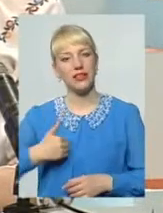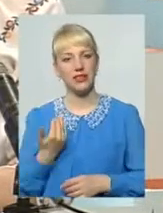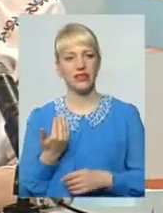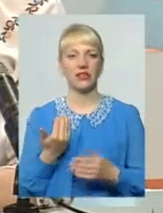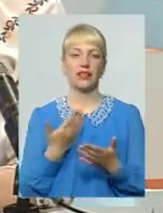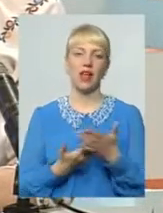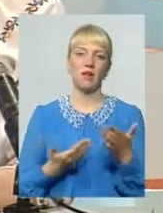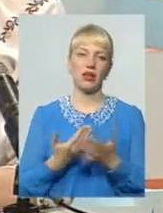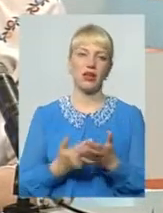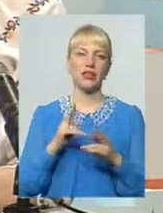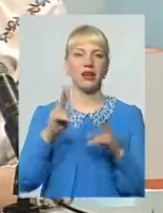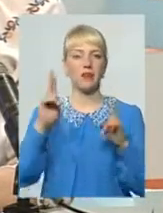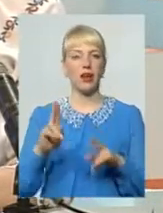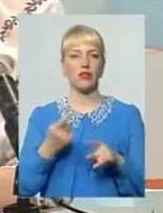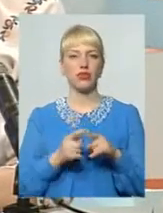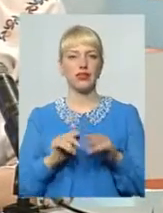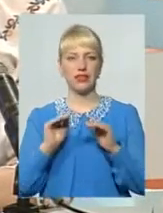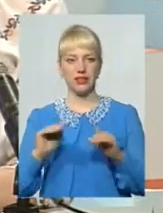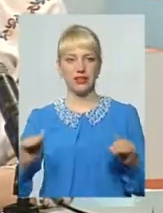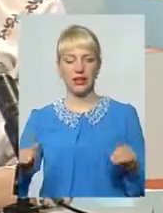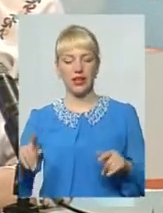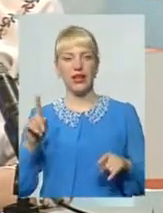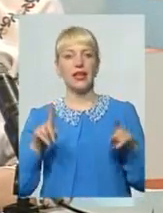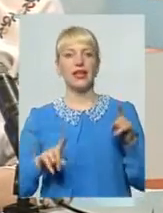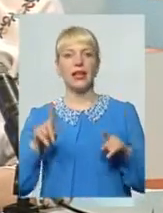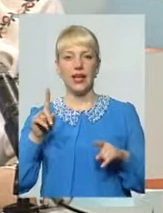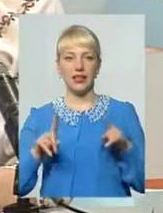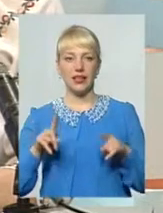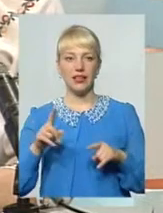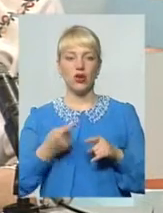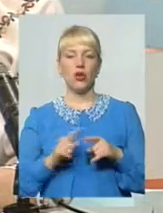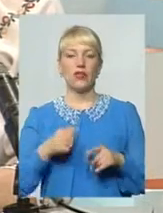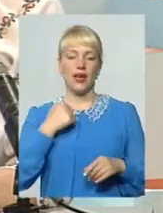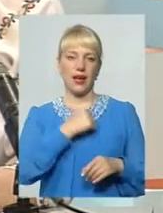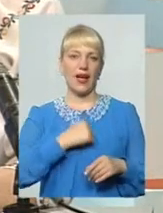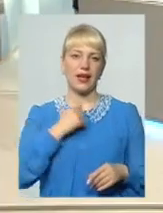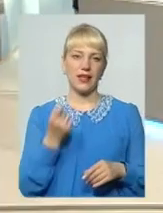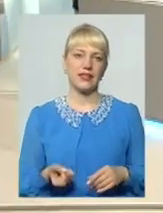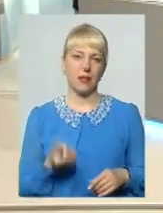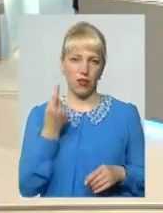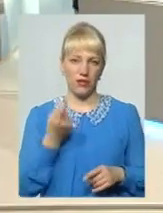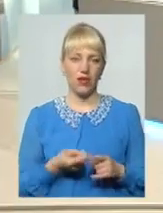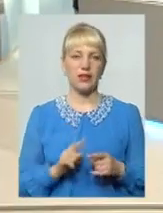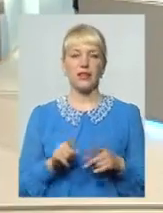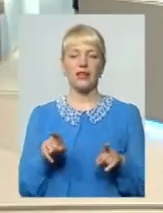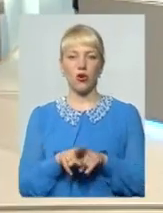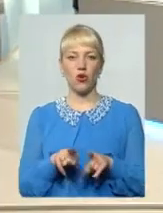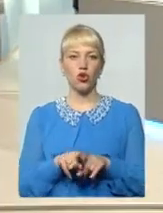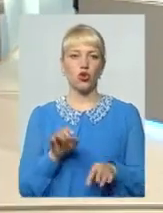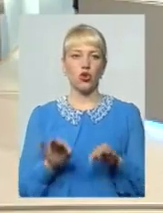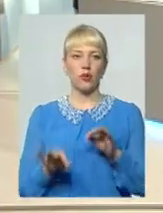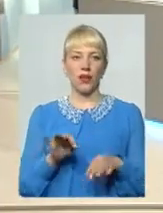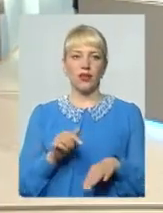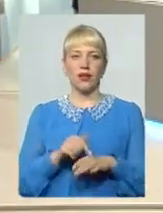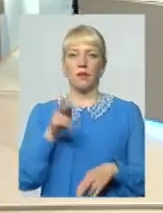Бо як правило ці діти Деякі В них агресія поївляється Це теж нормальна реакція Перестають